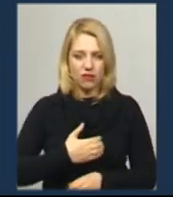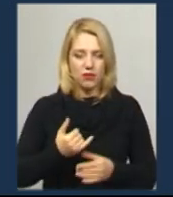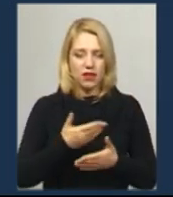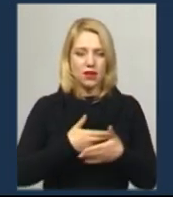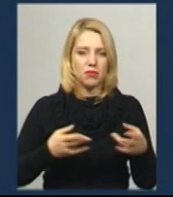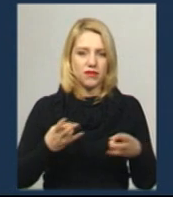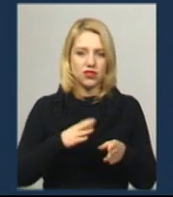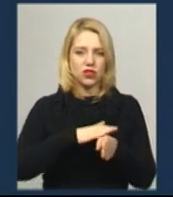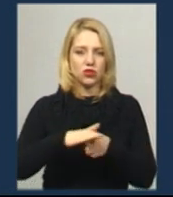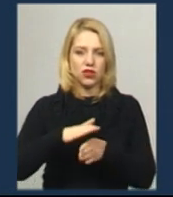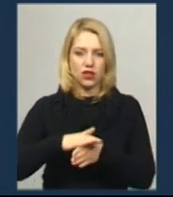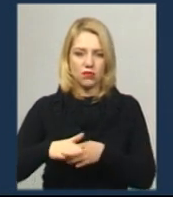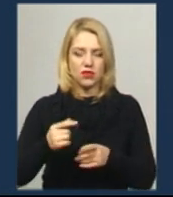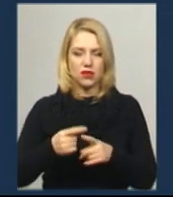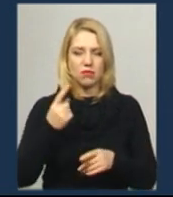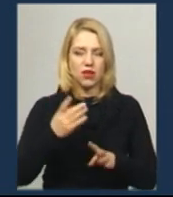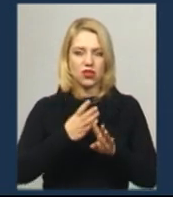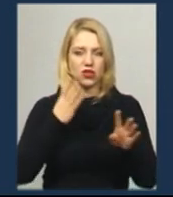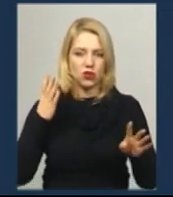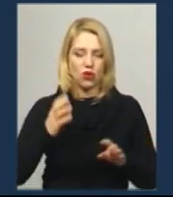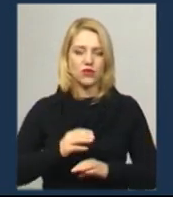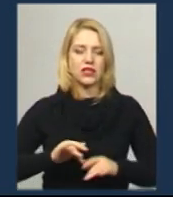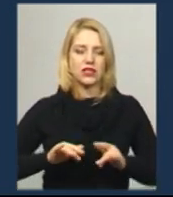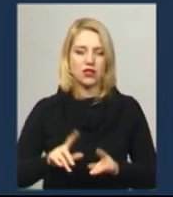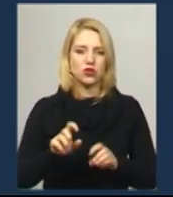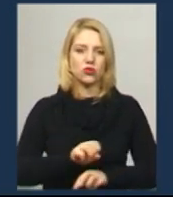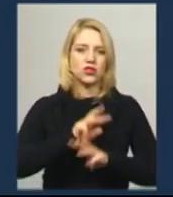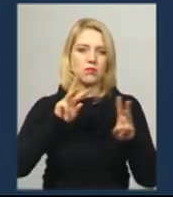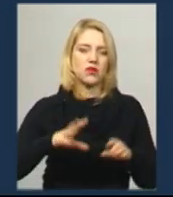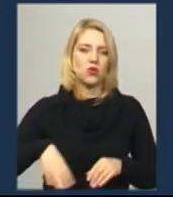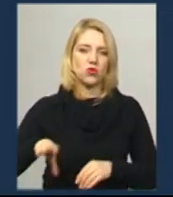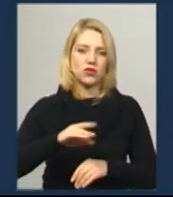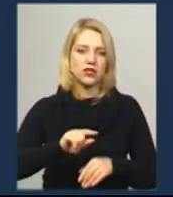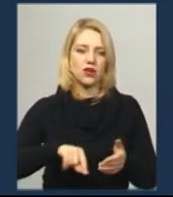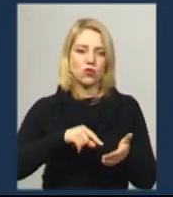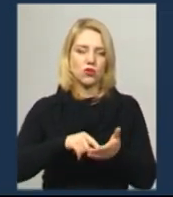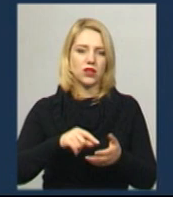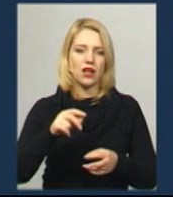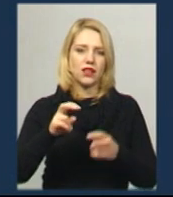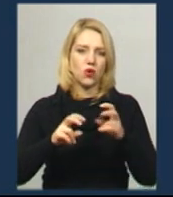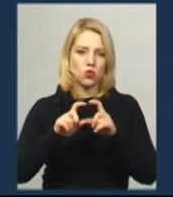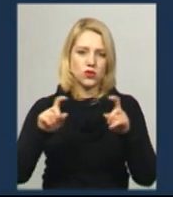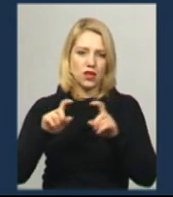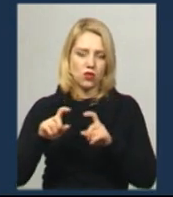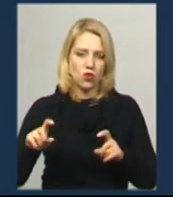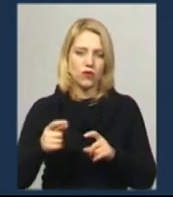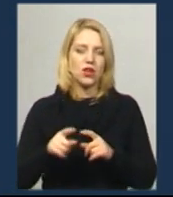маємо всі дотримуватися ряду першочарових заходів щодо забезпечення усіх комунальних установ, закладів нашої громади.